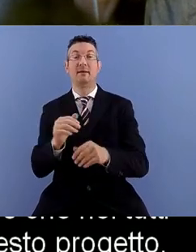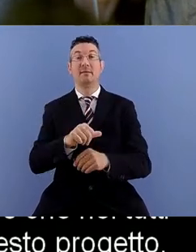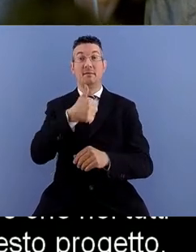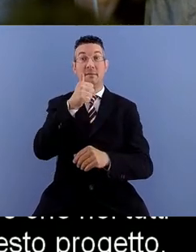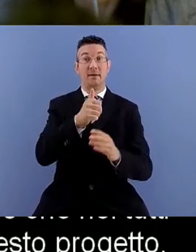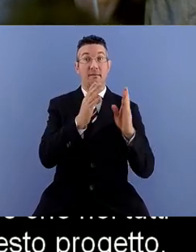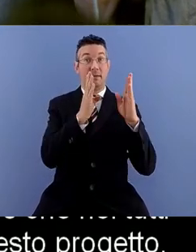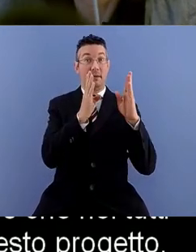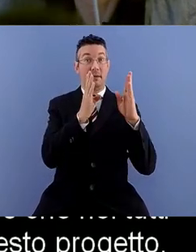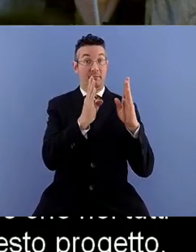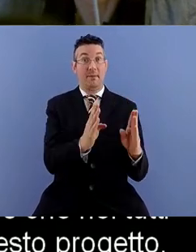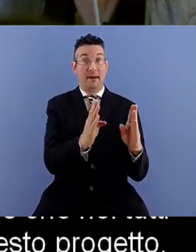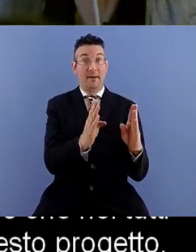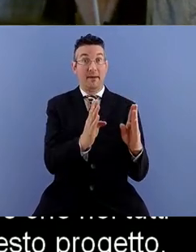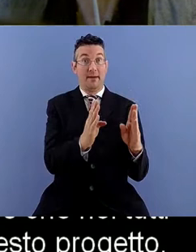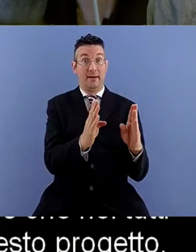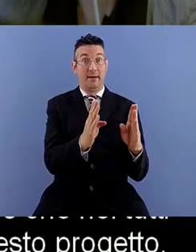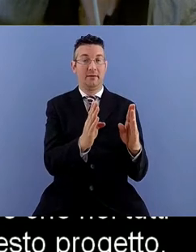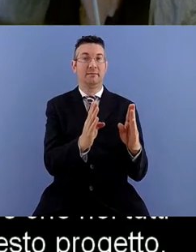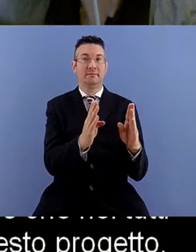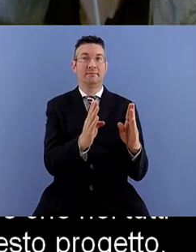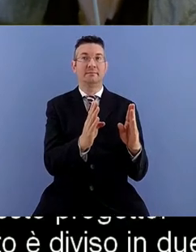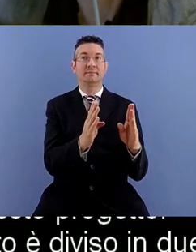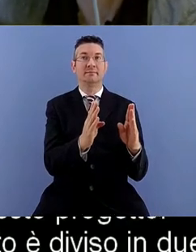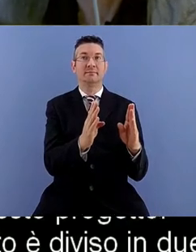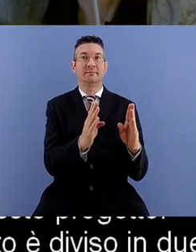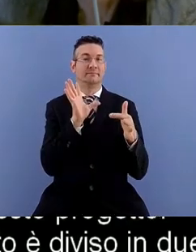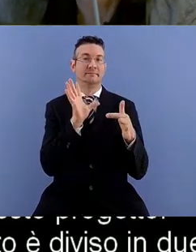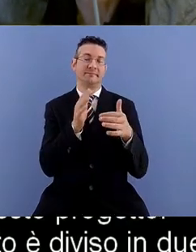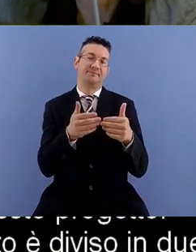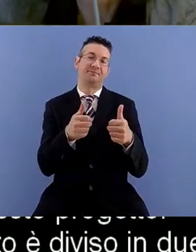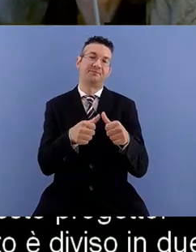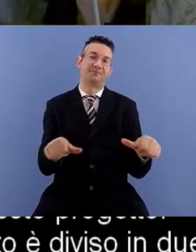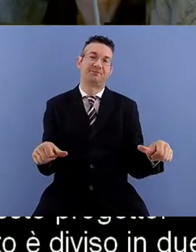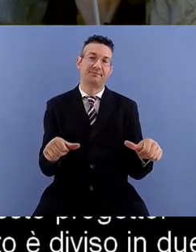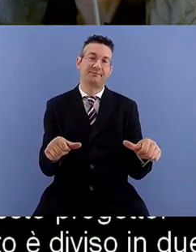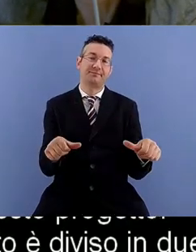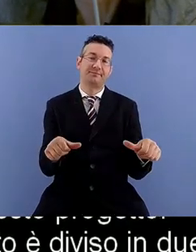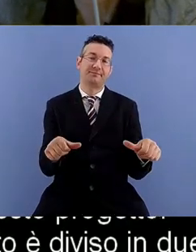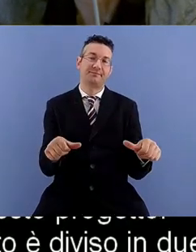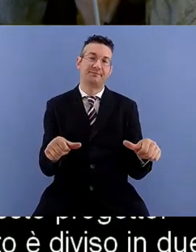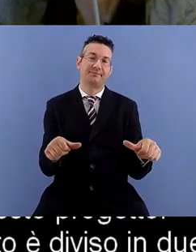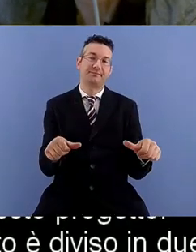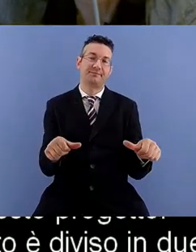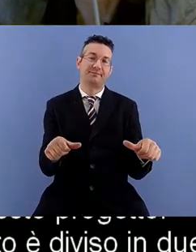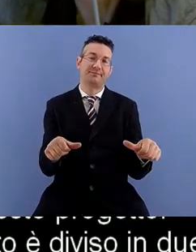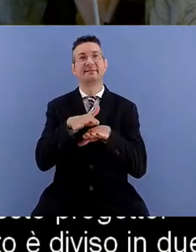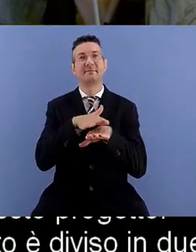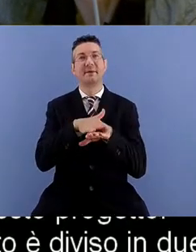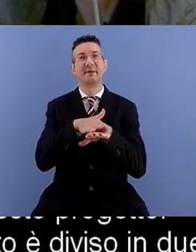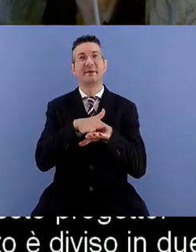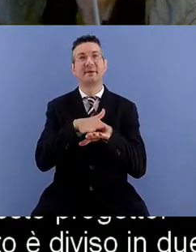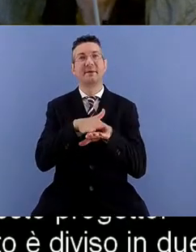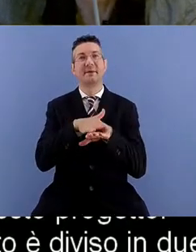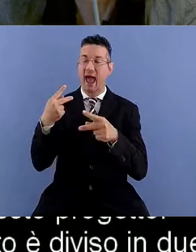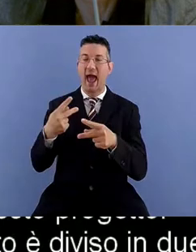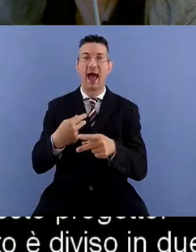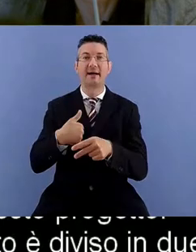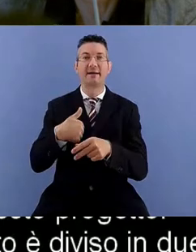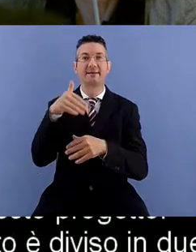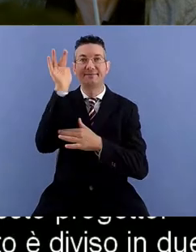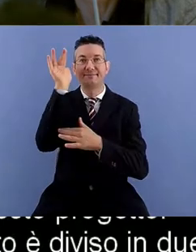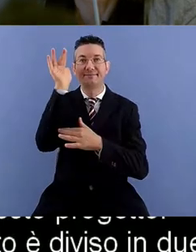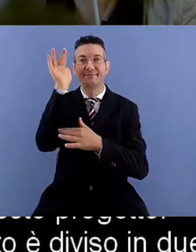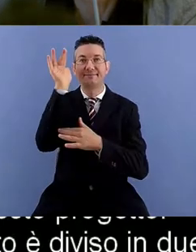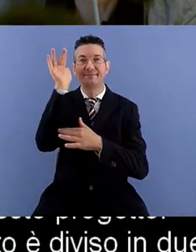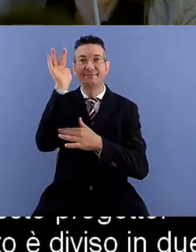di base che parte un po dall'esperienza di ascolto di questi ultimi anni in cui il tema